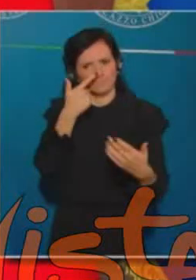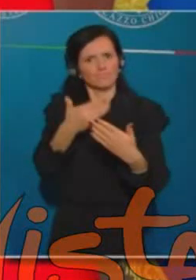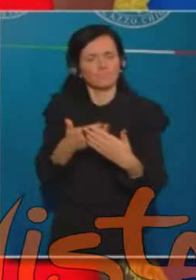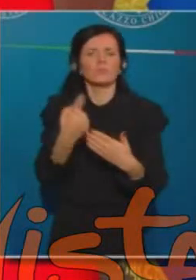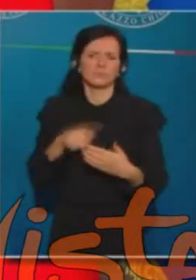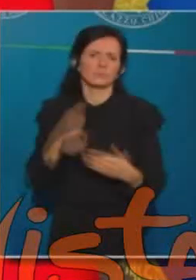importante.